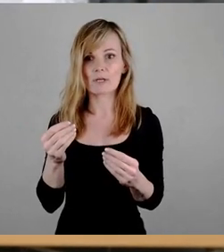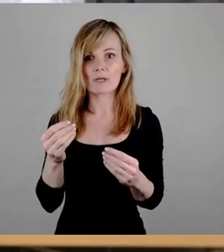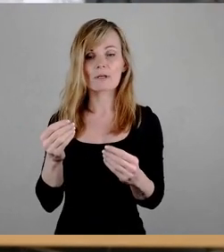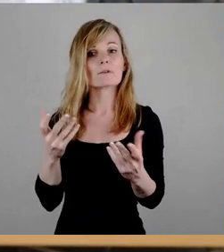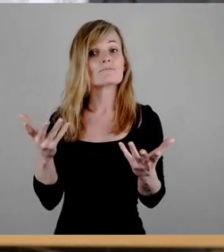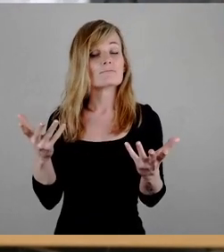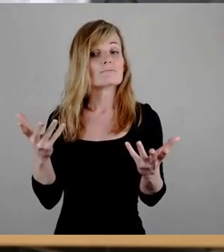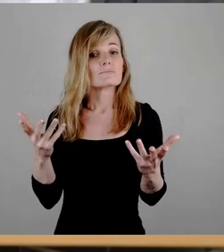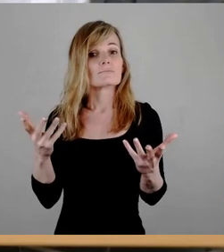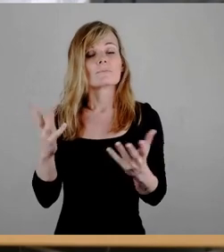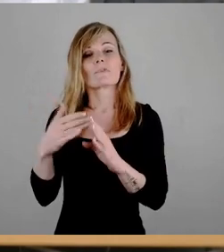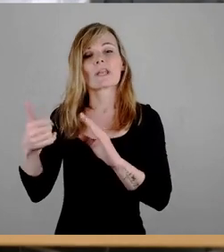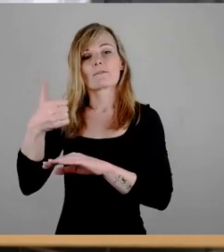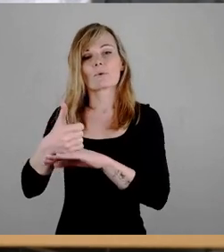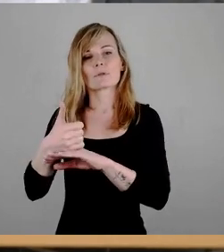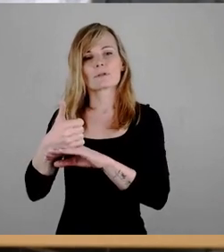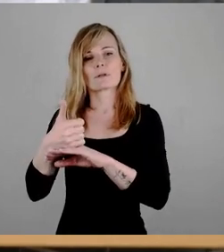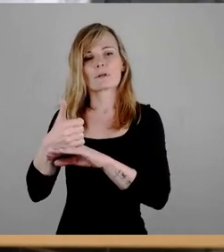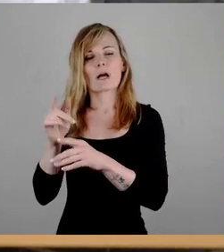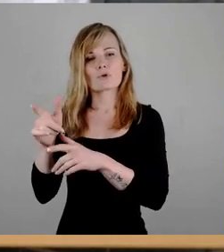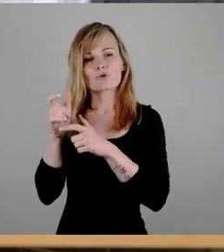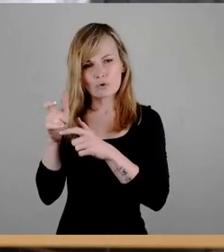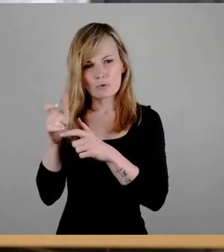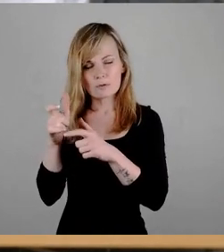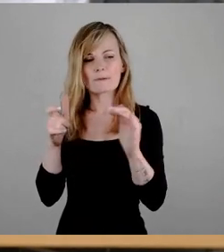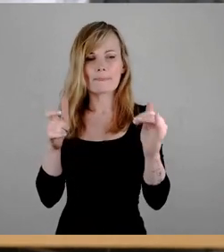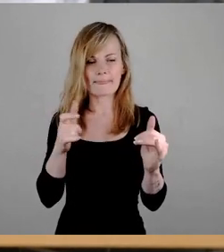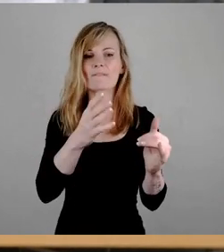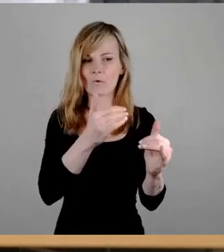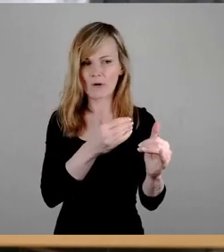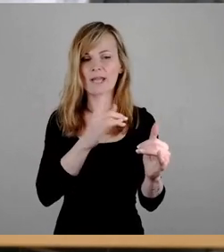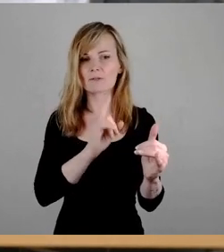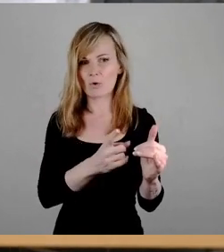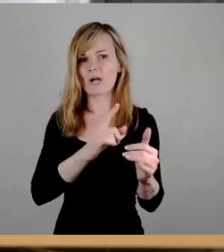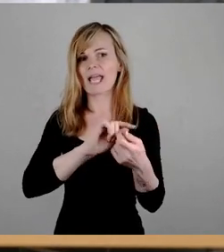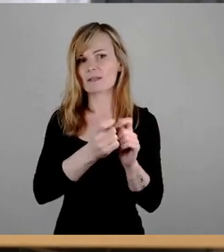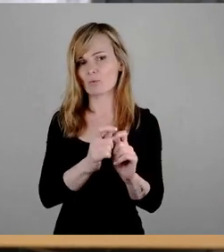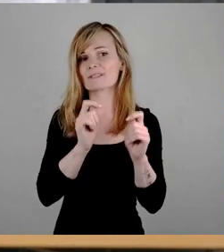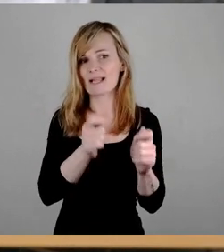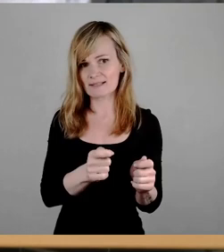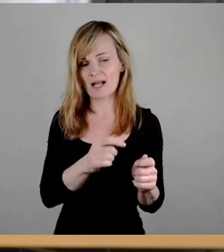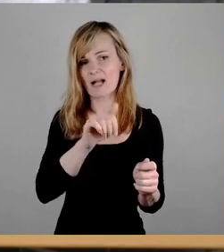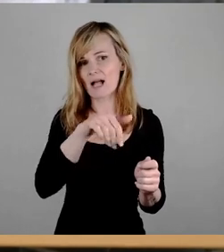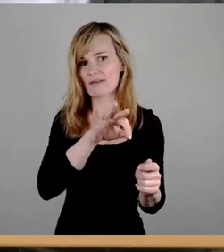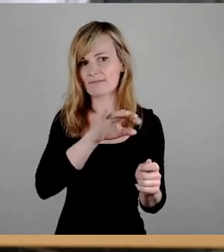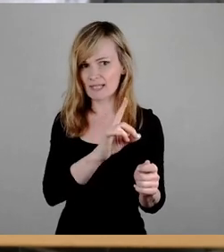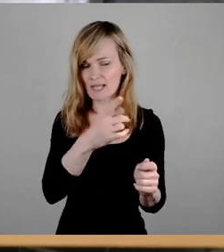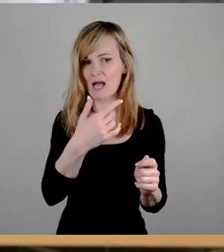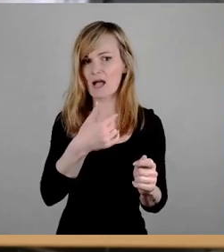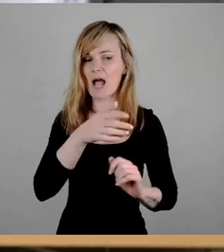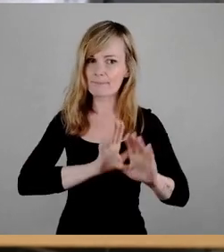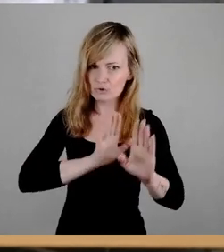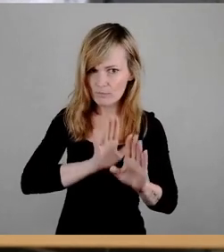Federführende aus SB, vorher aber noch den Änderungsantrag AfD zur Abstimmung stellen,